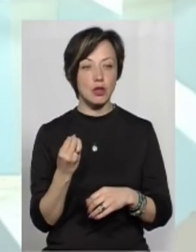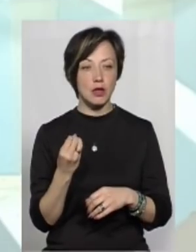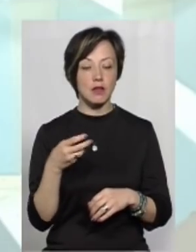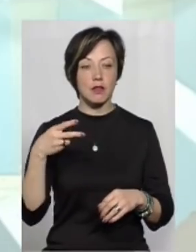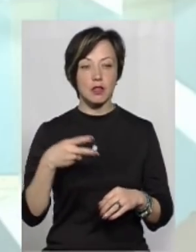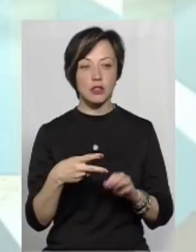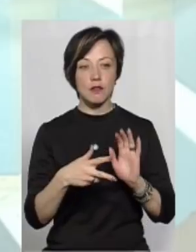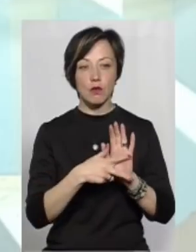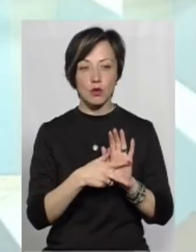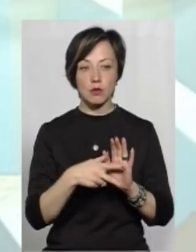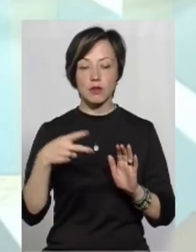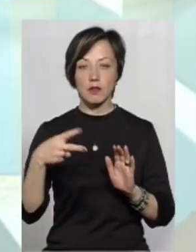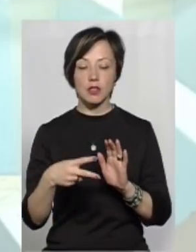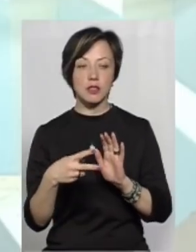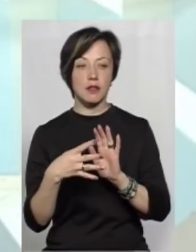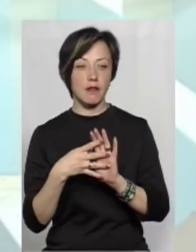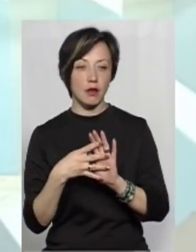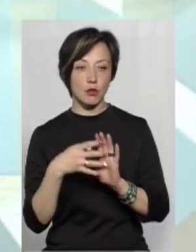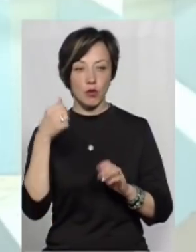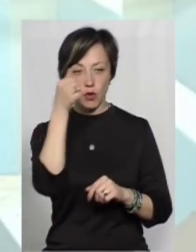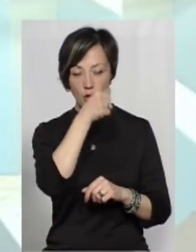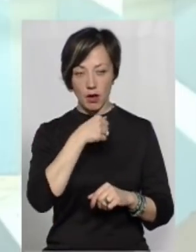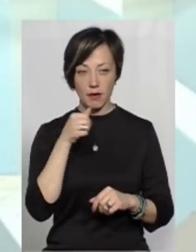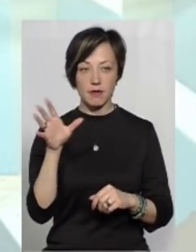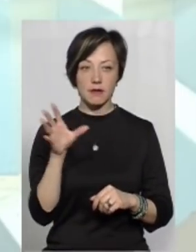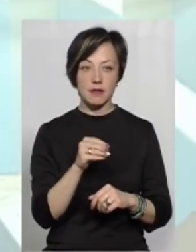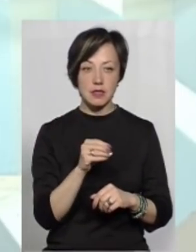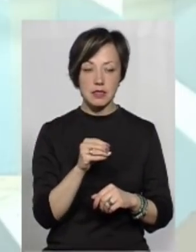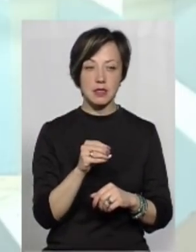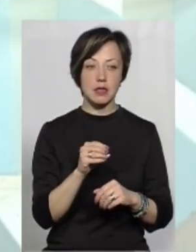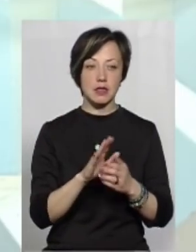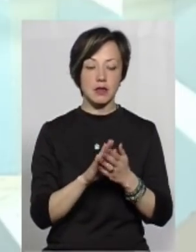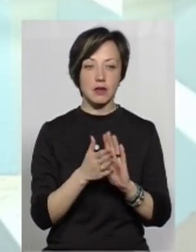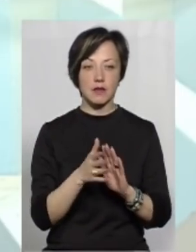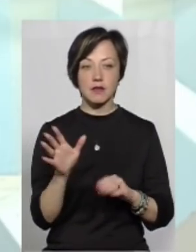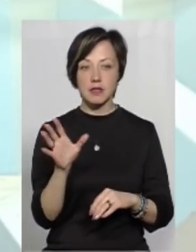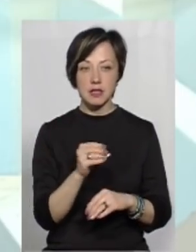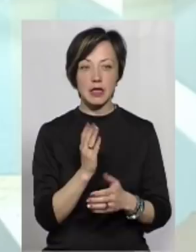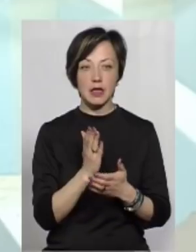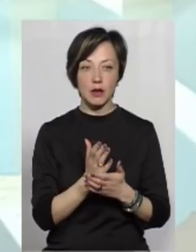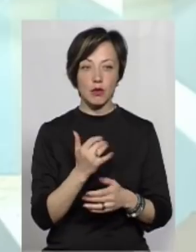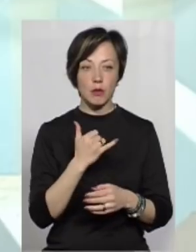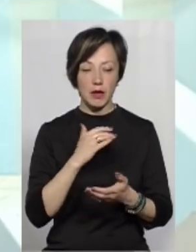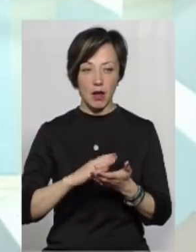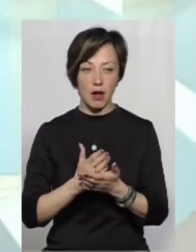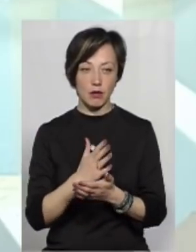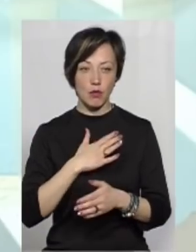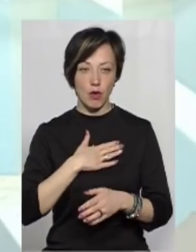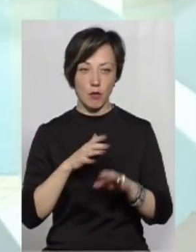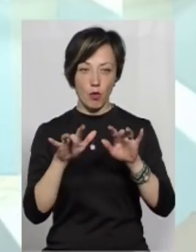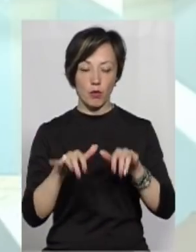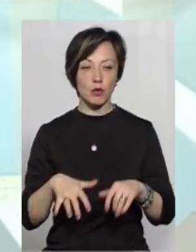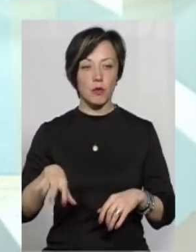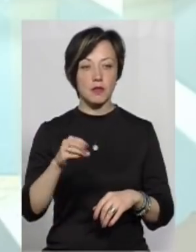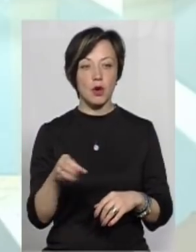слава Богу, у 2008-2009 роках. Тобто всі карти, ну, наприклад, всі карти є в мене, моєму комп'ютері.